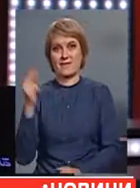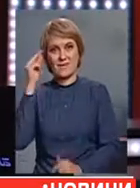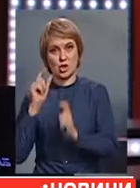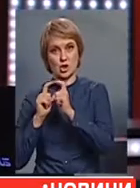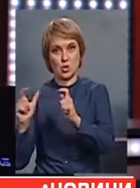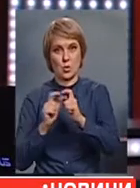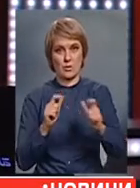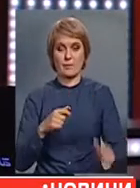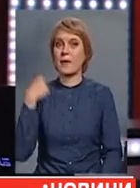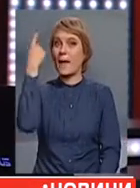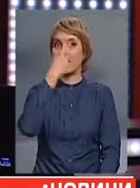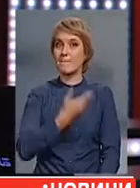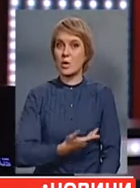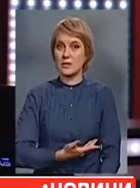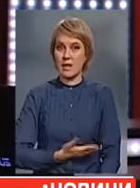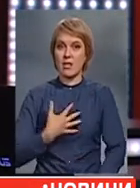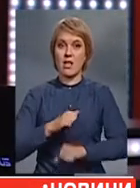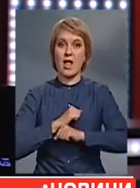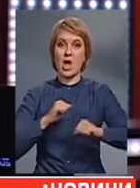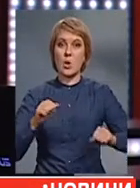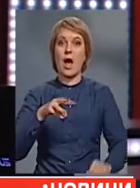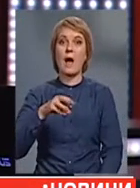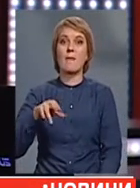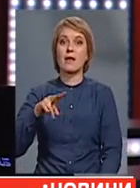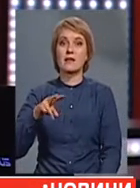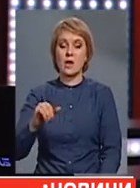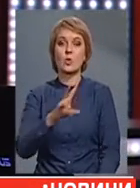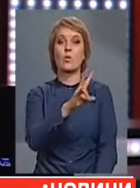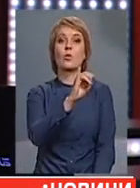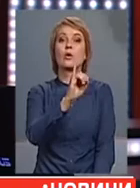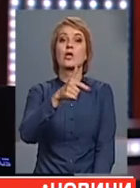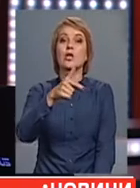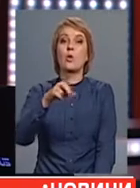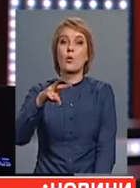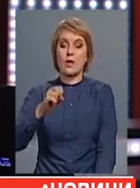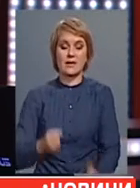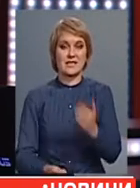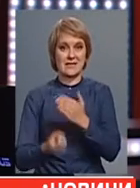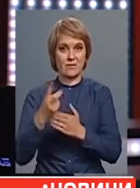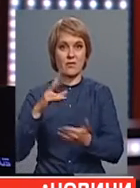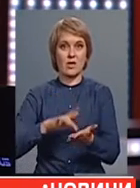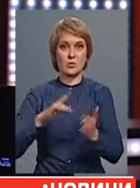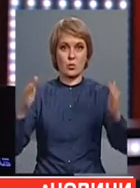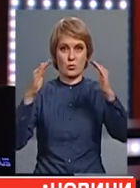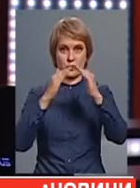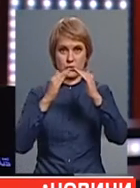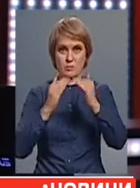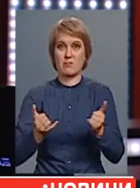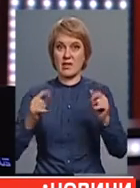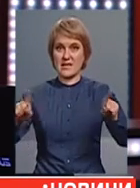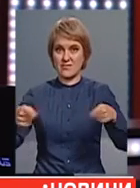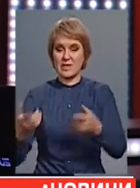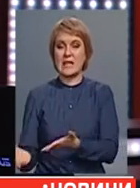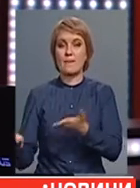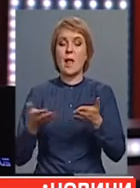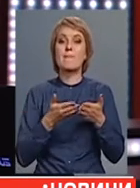Портрет героя Майдану Сергія Нігояна з'явився на одному зі столичних будинків. Щоб його створити, активісти запросили до Києва португальського